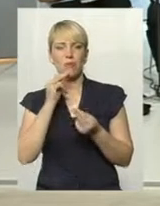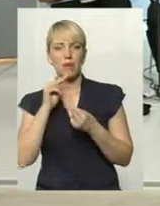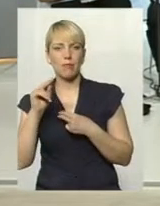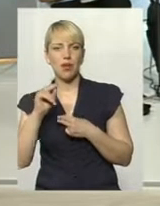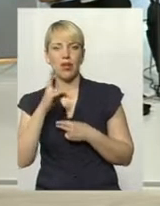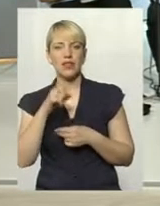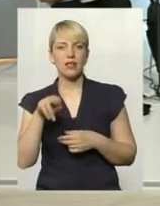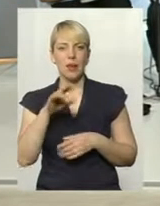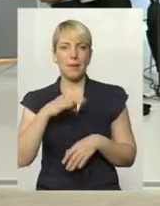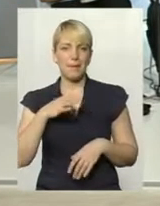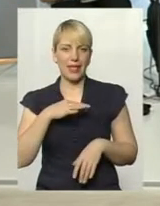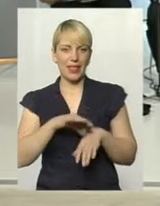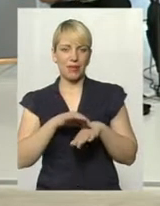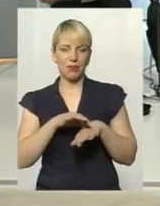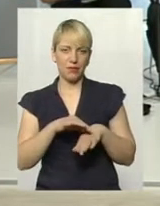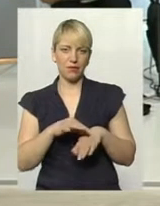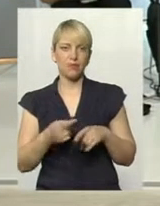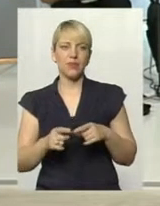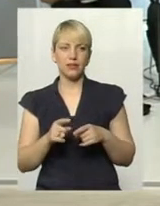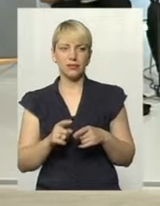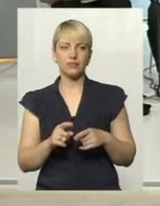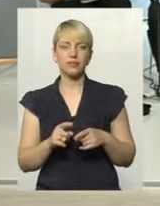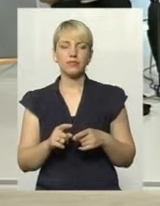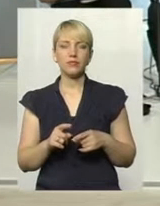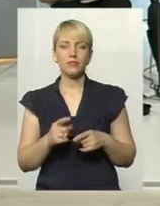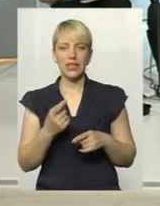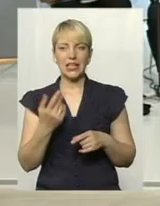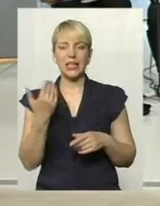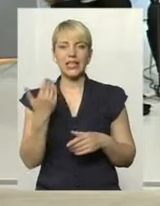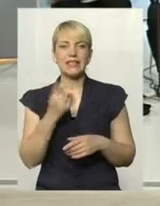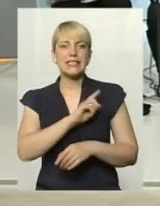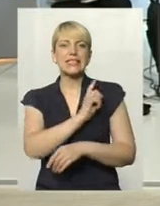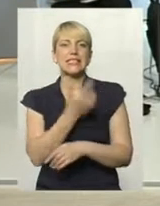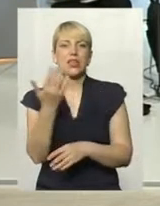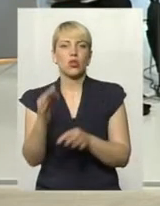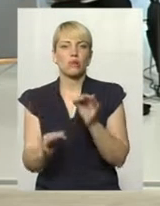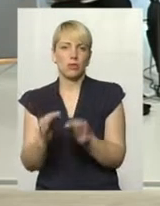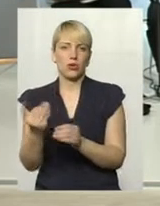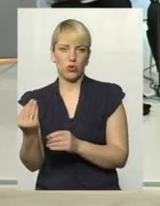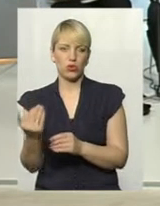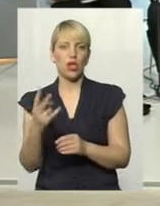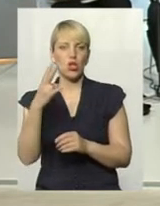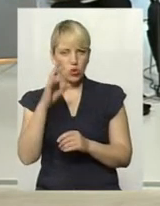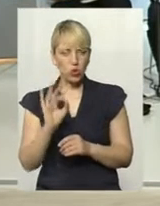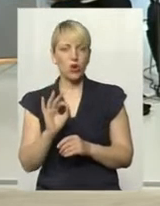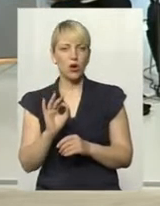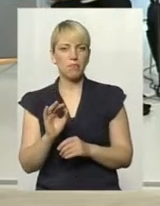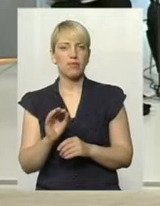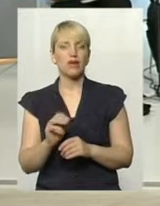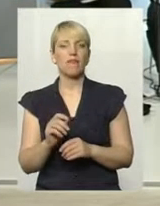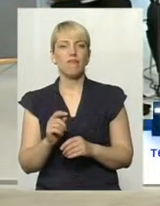білими в силу фізіології. Але в марафонах саме